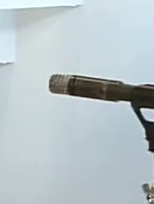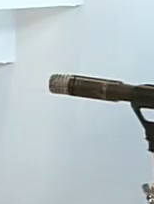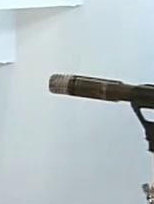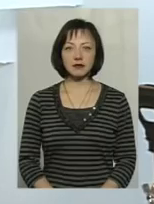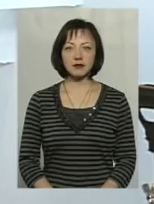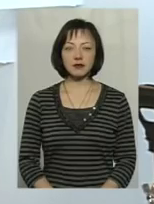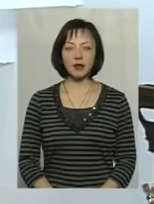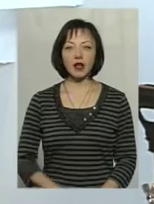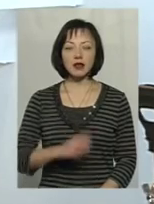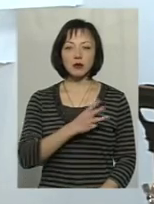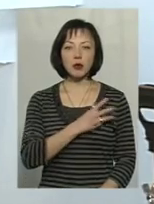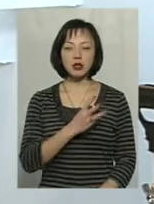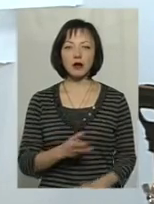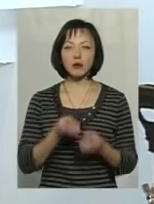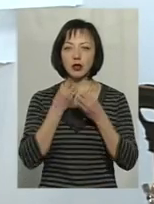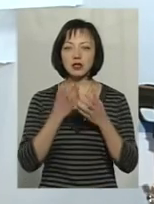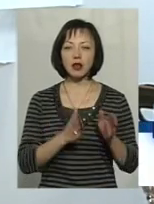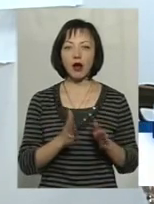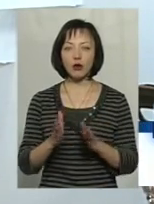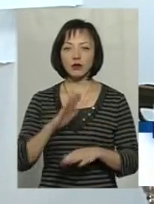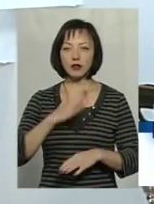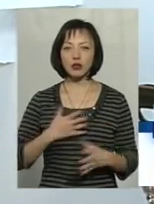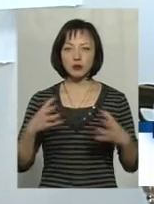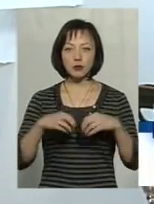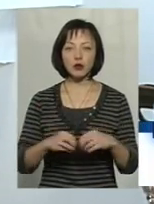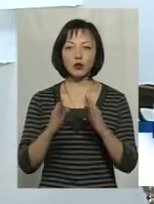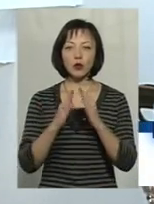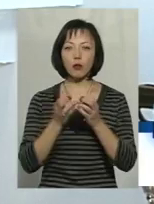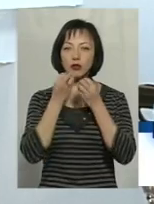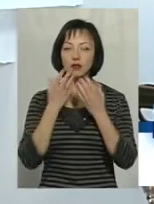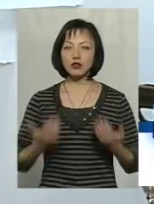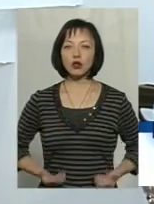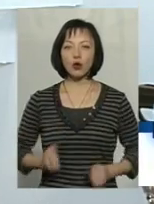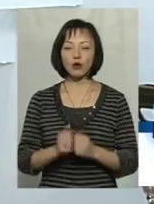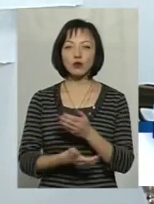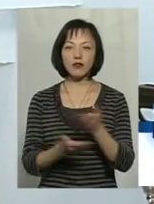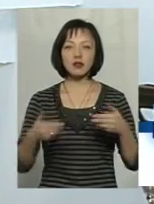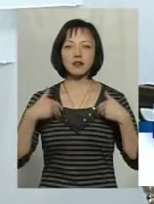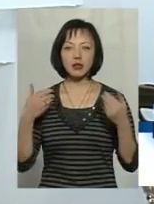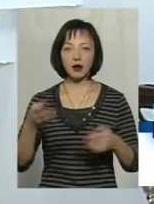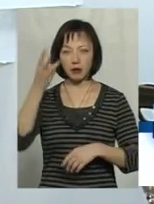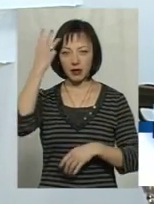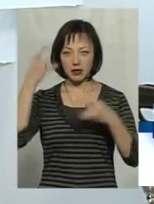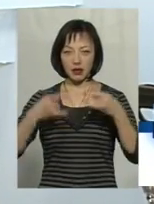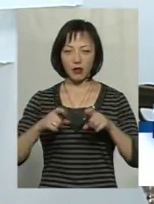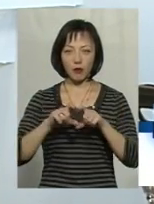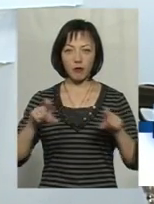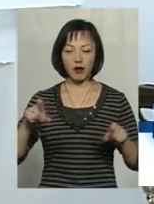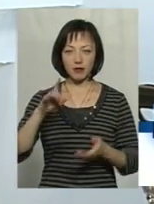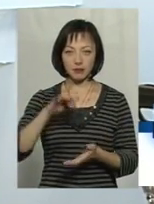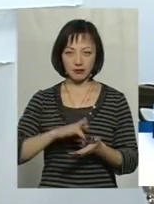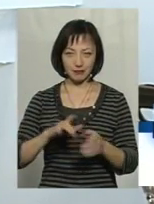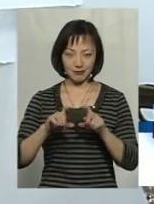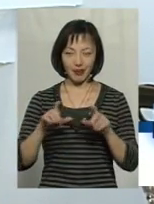Із побажаннями злагоди у нашому спільному домі та позитиву житті кожного вас вітає Хмельницька телекомпанія Поділля Центр. В